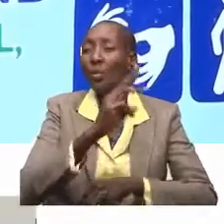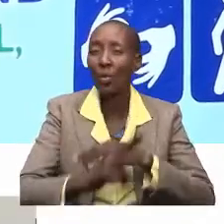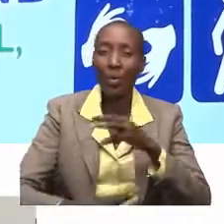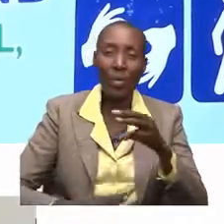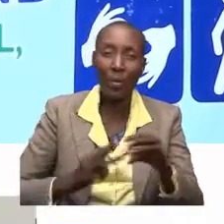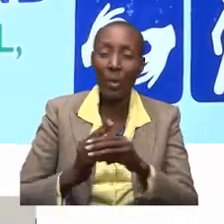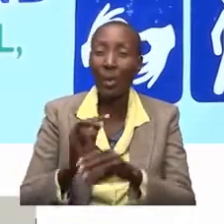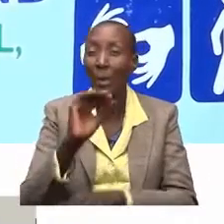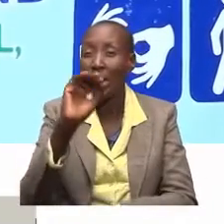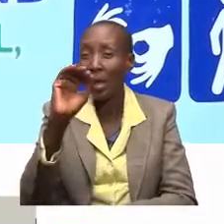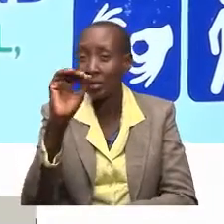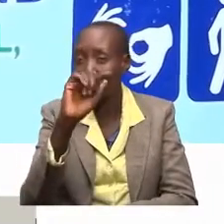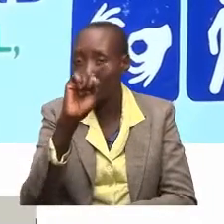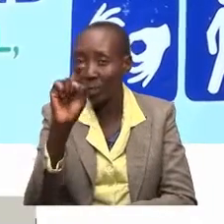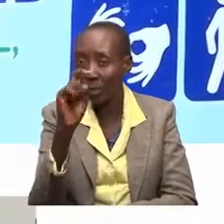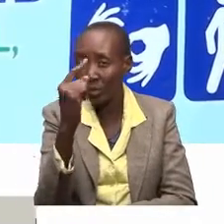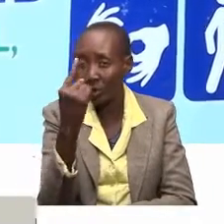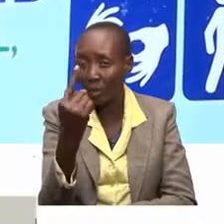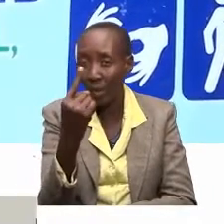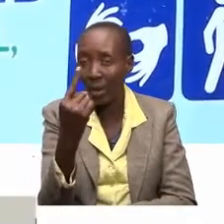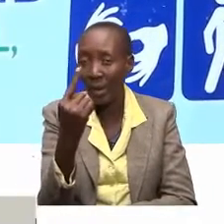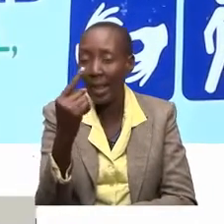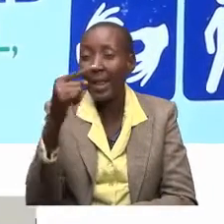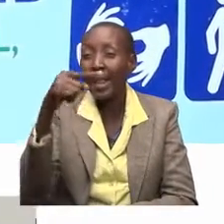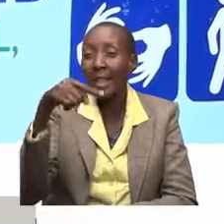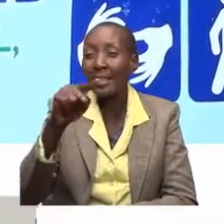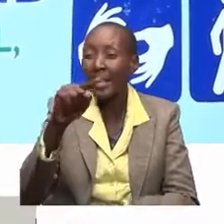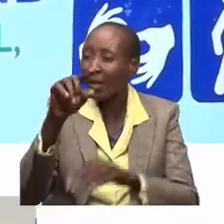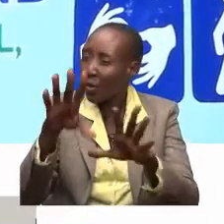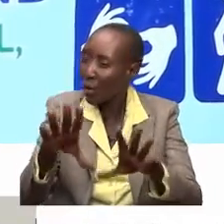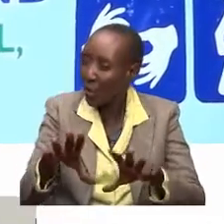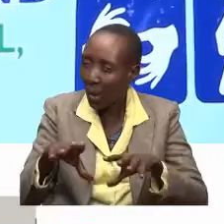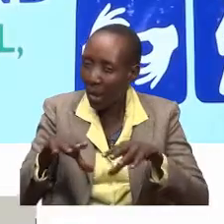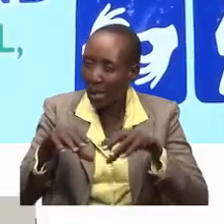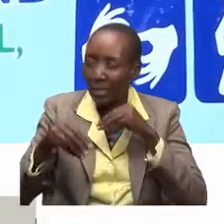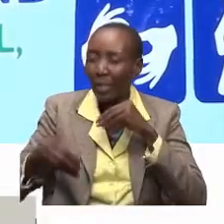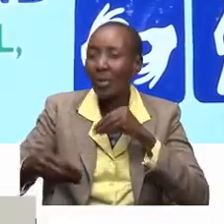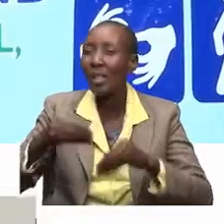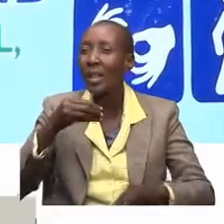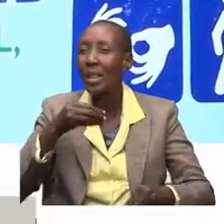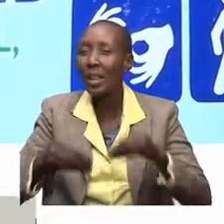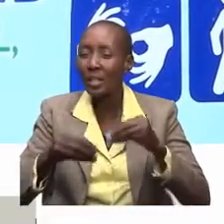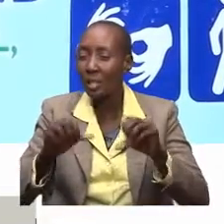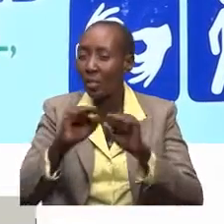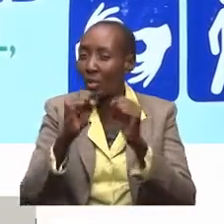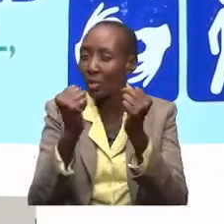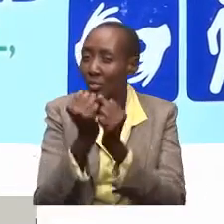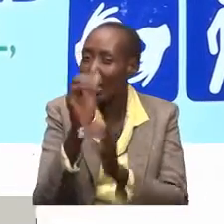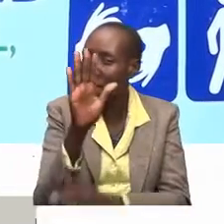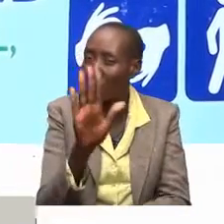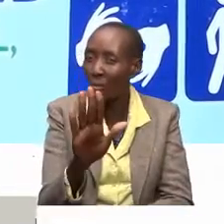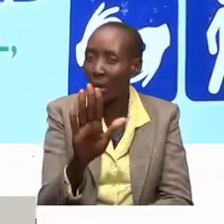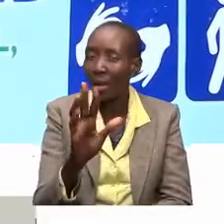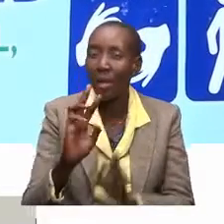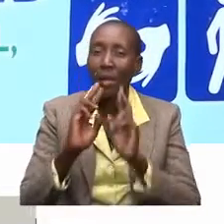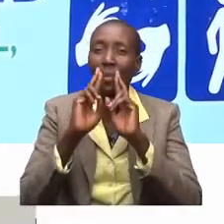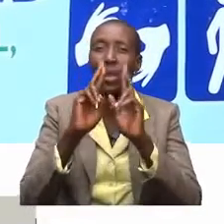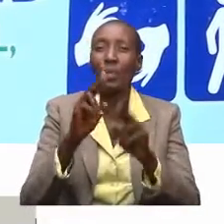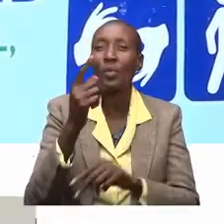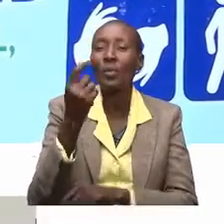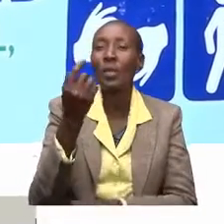takuuliza swali moja tu. Je, unawakumbatia wala mbao ni wale maavu katika jamii yako. Ni kripotia